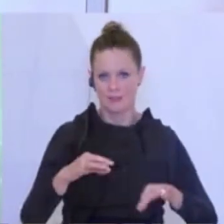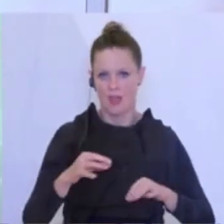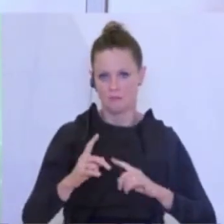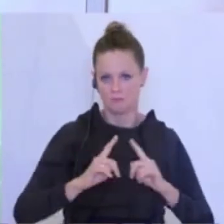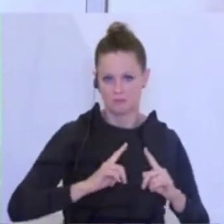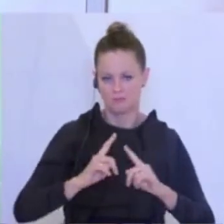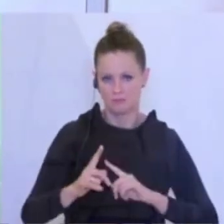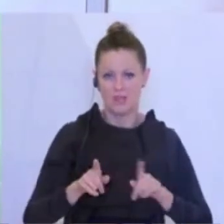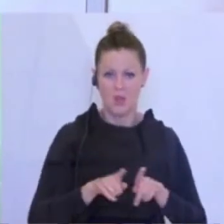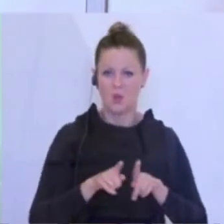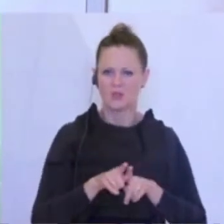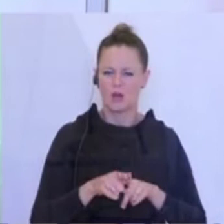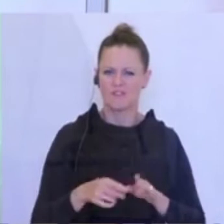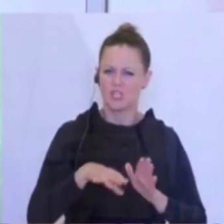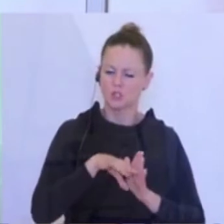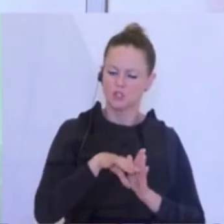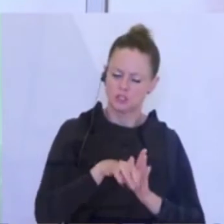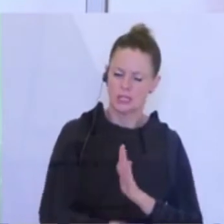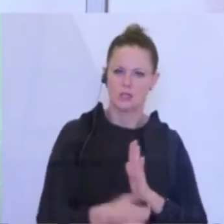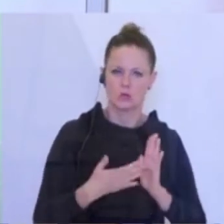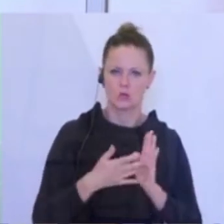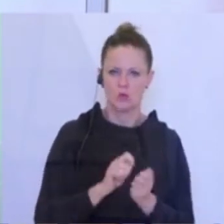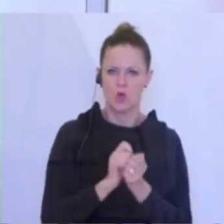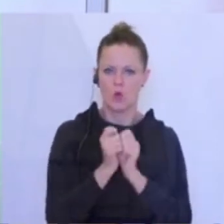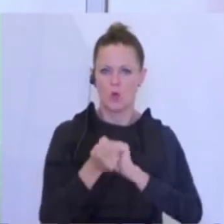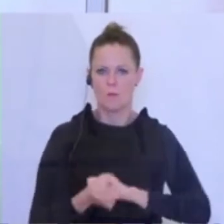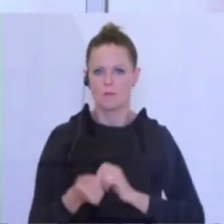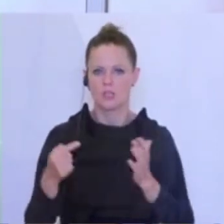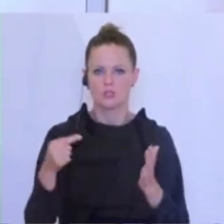einer strikten Kontrolle übergehen zu einer stichprobenartigen Kontrolle.